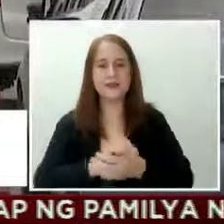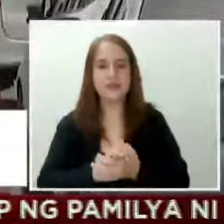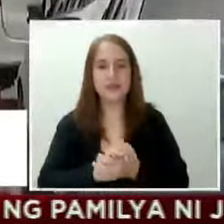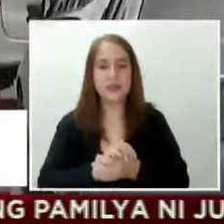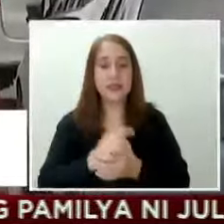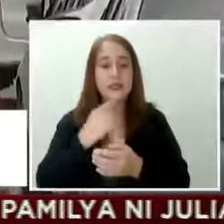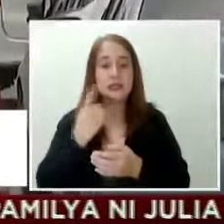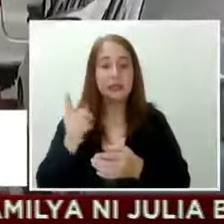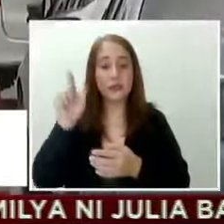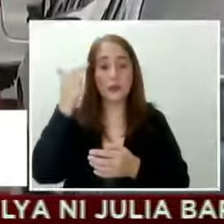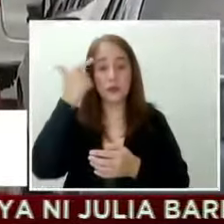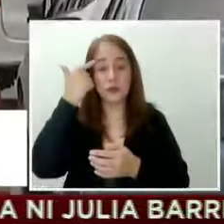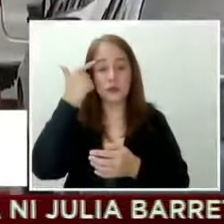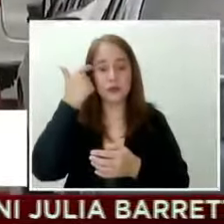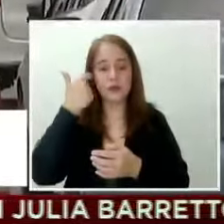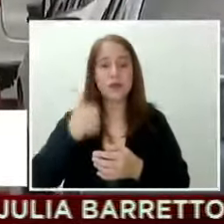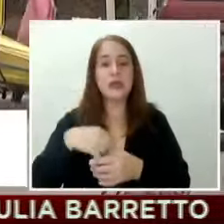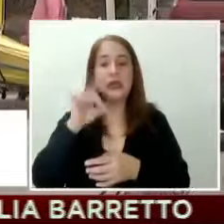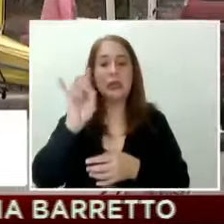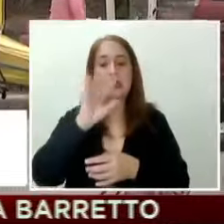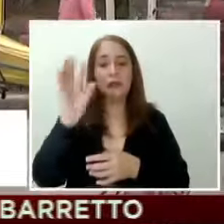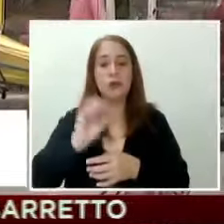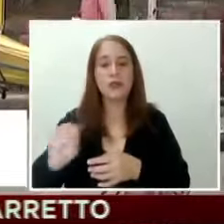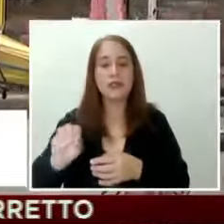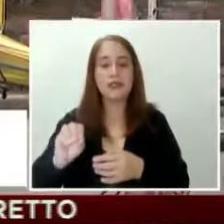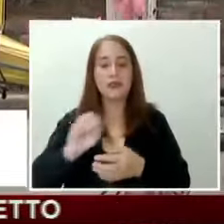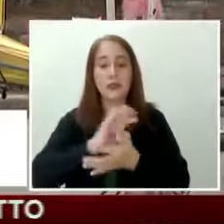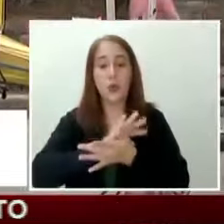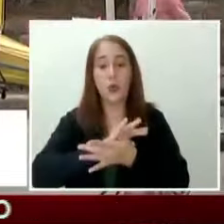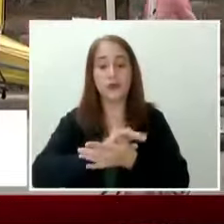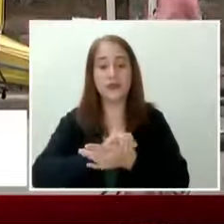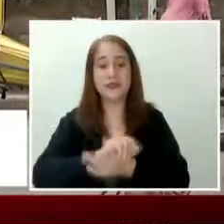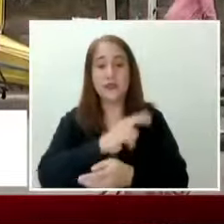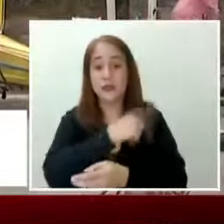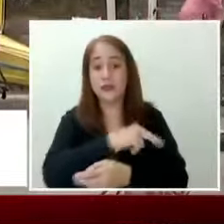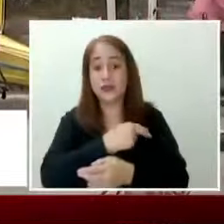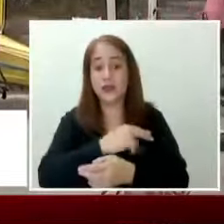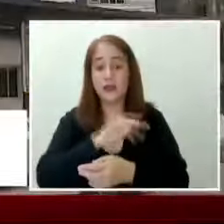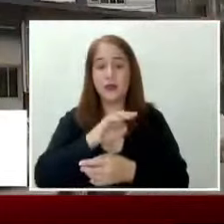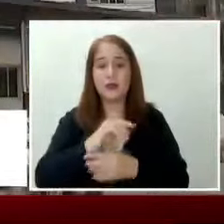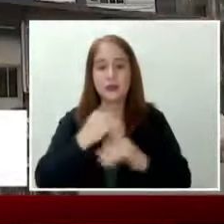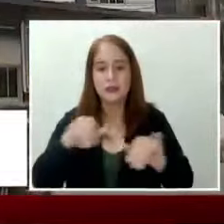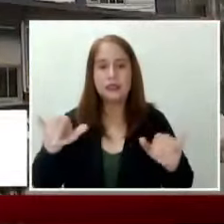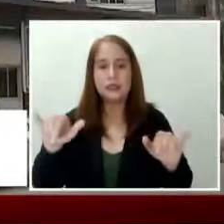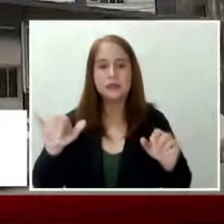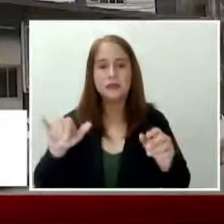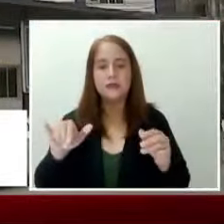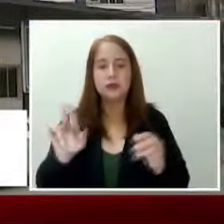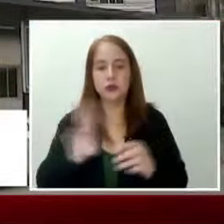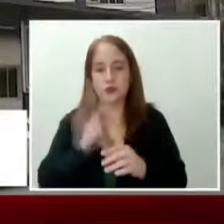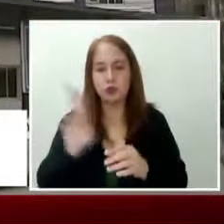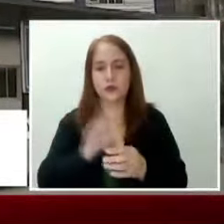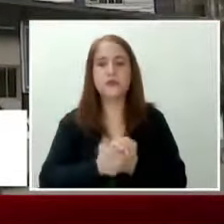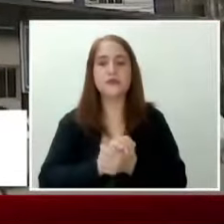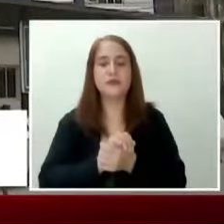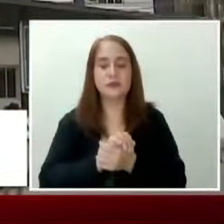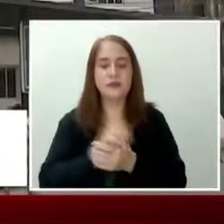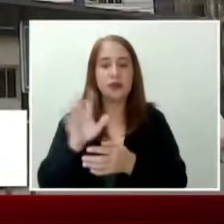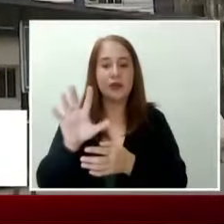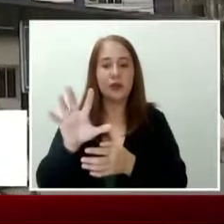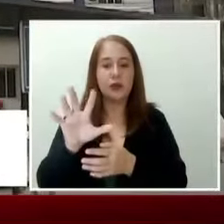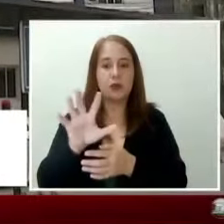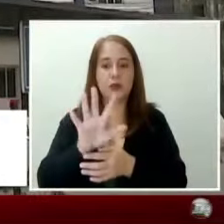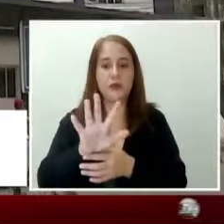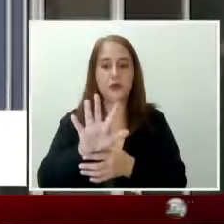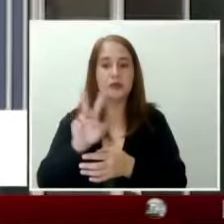sa gobernador, 80% ng COVID ward ng Bulacan Medical Center ang okupado, habang 52 pang